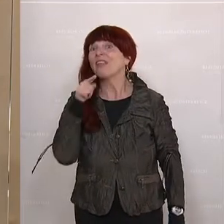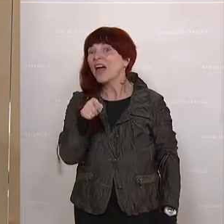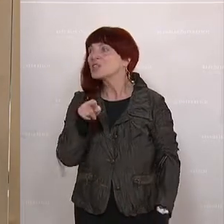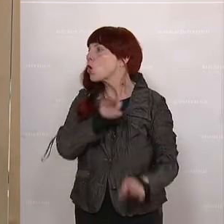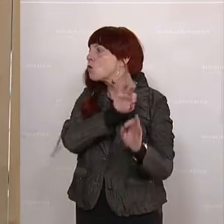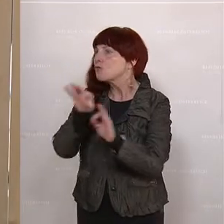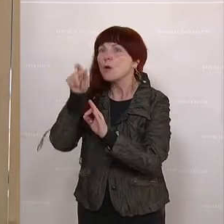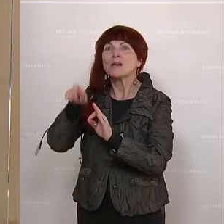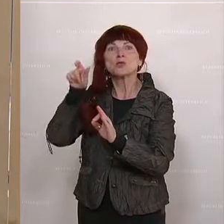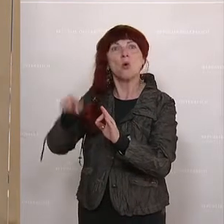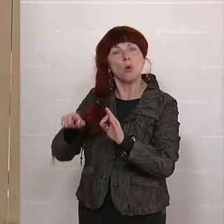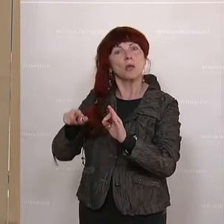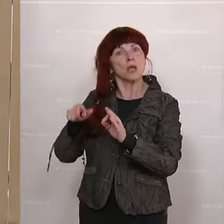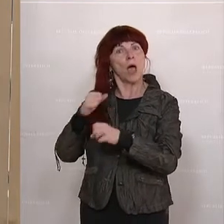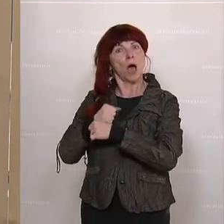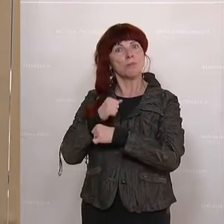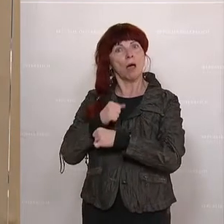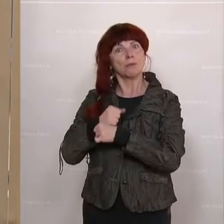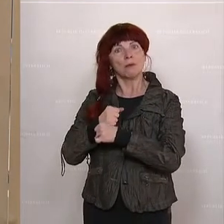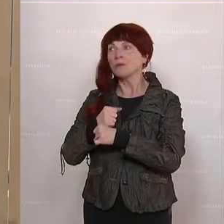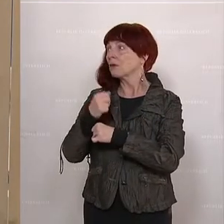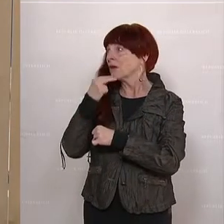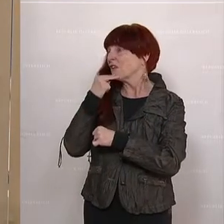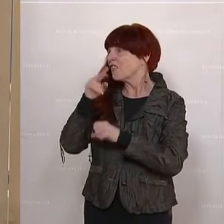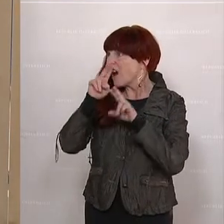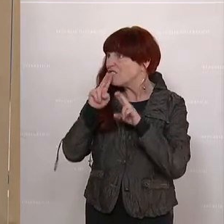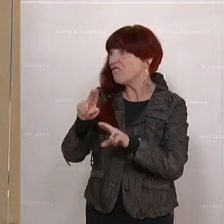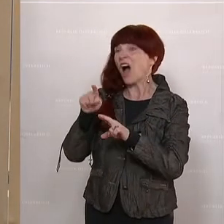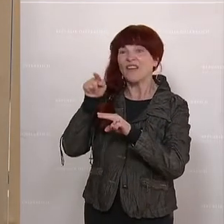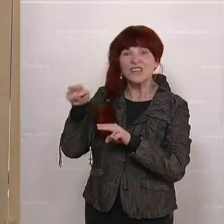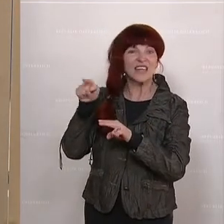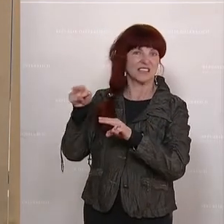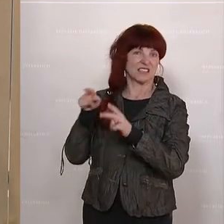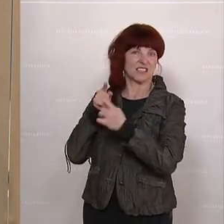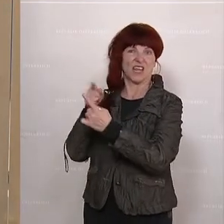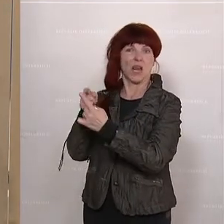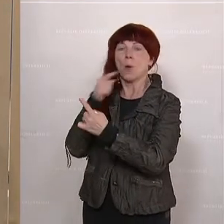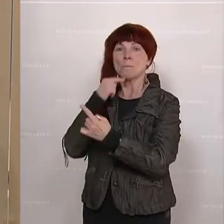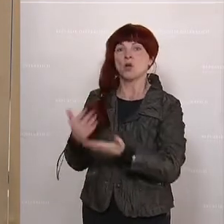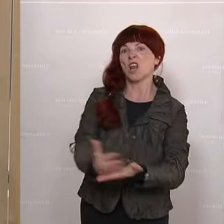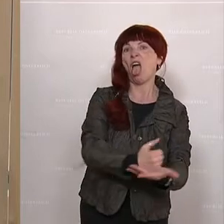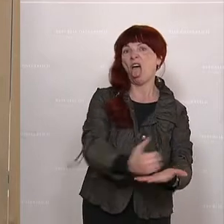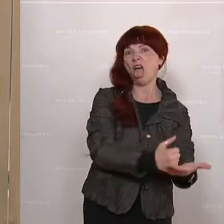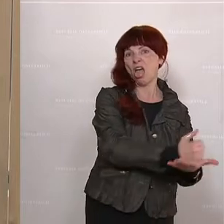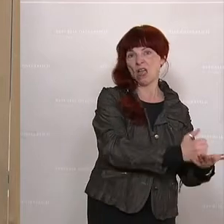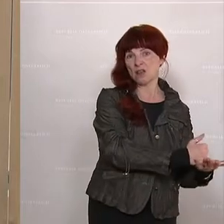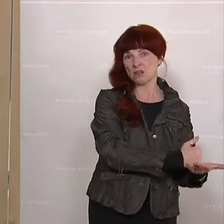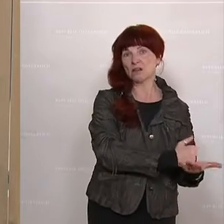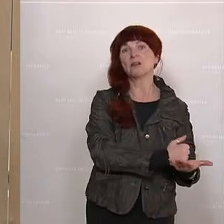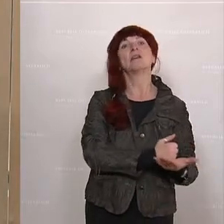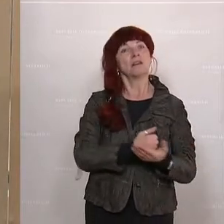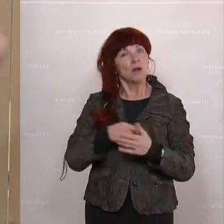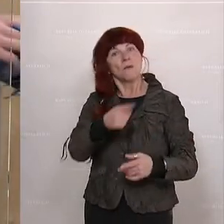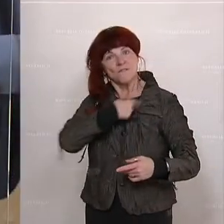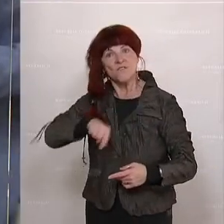Haben wir den Mut, über die wenigen hinweg zu blicken und wirklich im Interesse von Österreich zu arbeiten? Dafür haben sie uns und für nichts weniger. Vielen